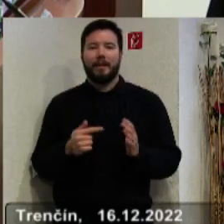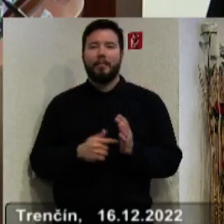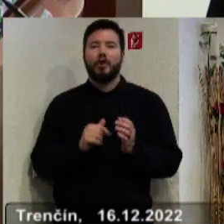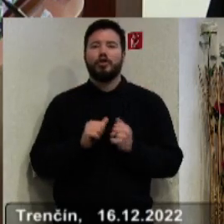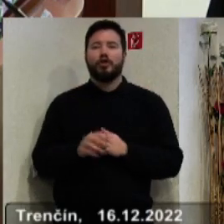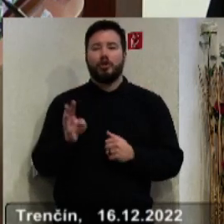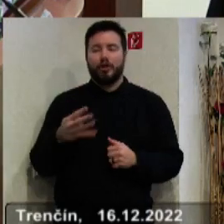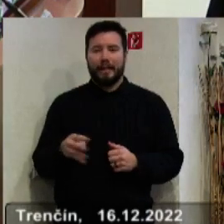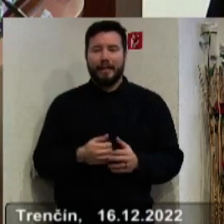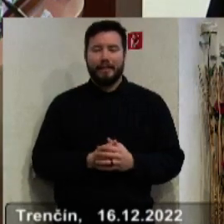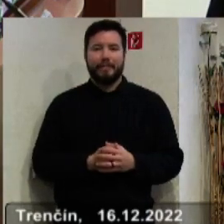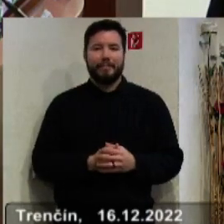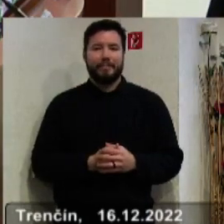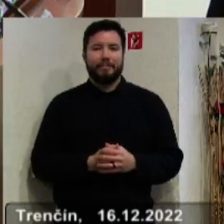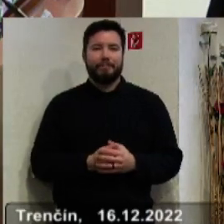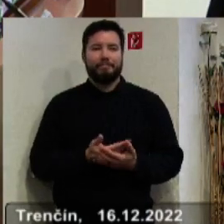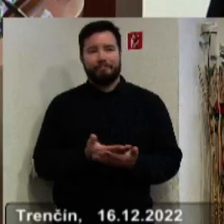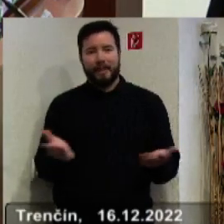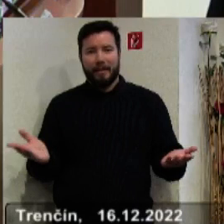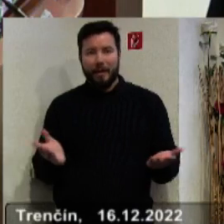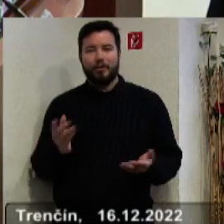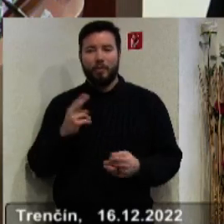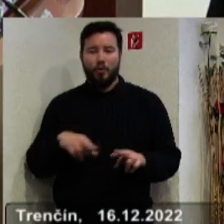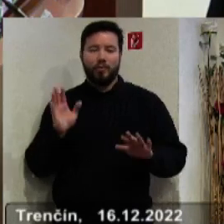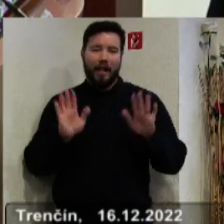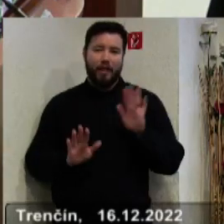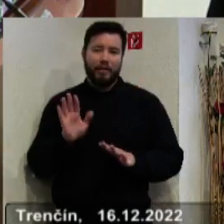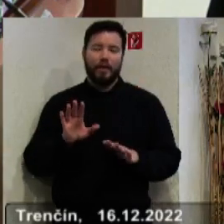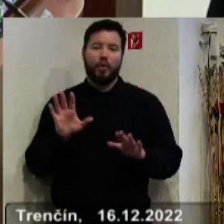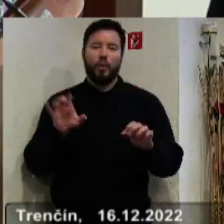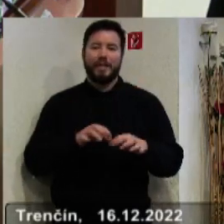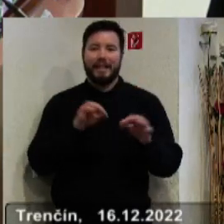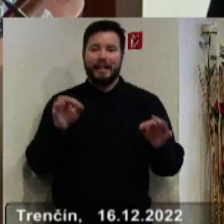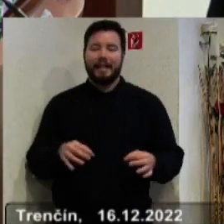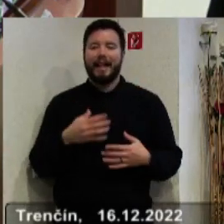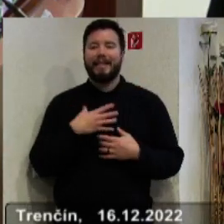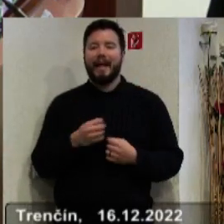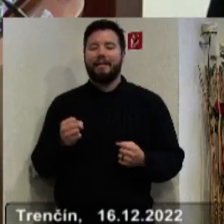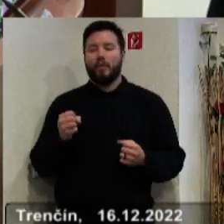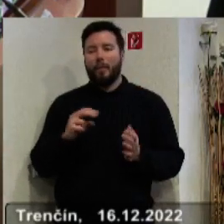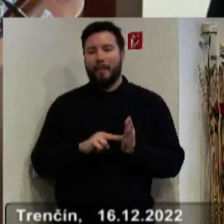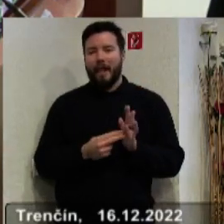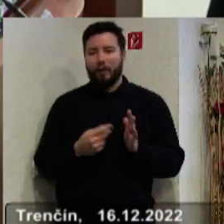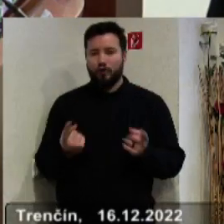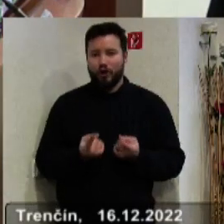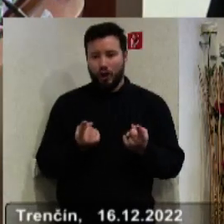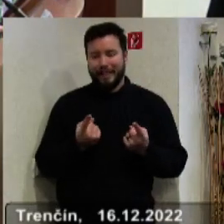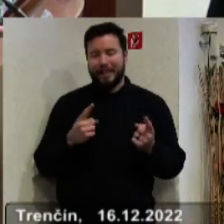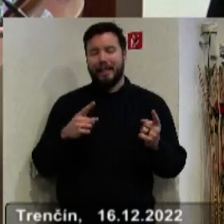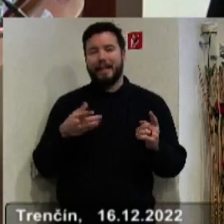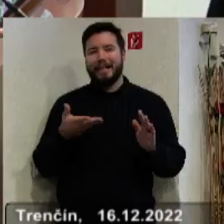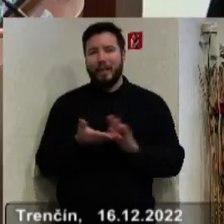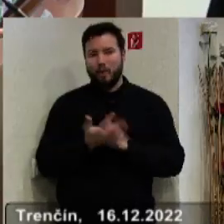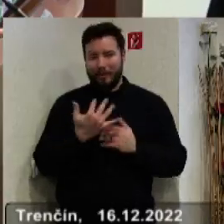14. Nech sa páči, hlasujeme o uznesení k návrhu plánu činnosti zásadnutí zastupiteľstva TS-ka na prvý poroz